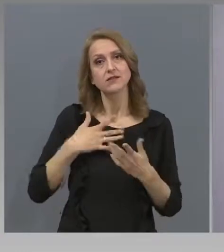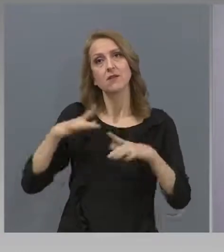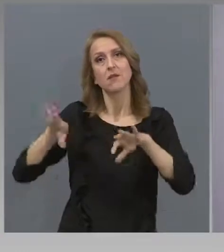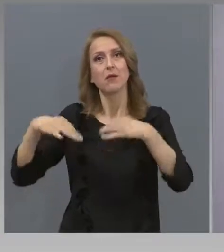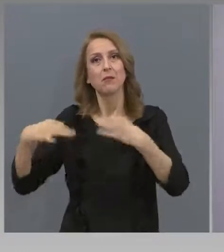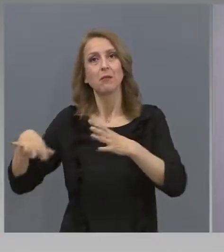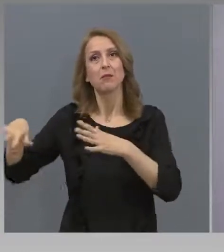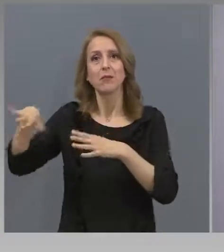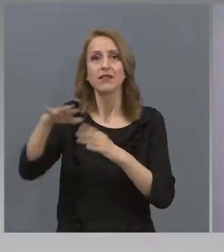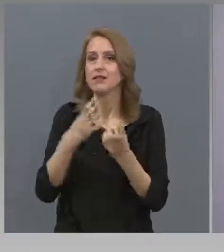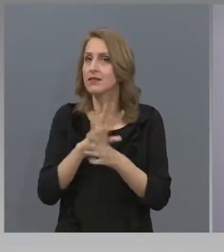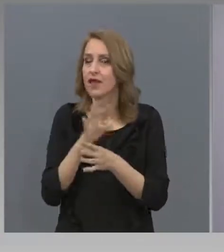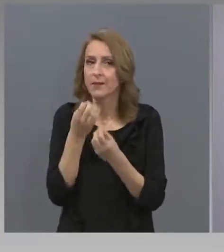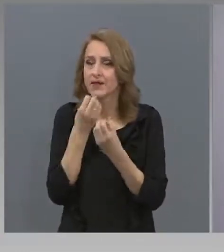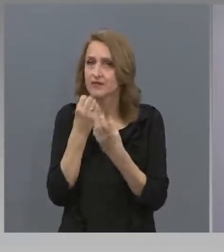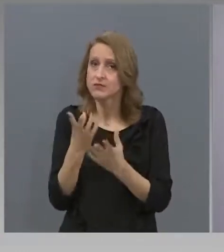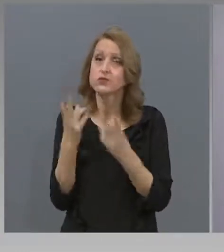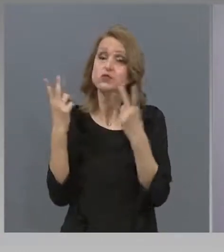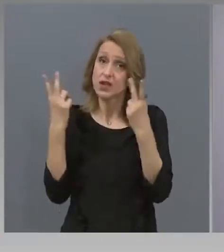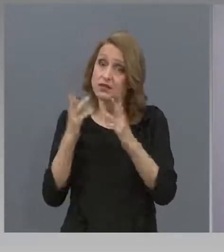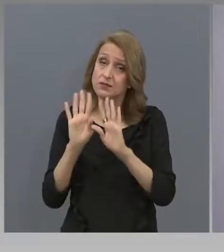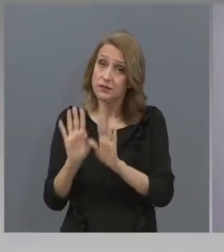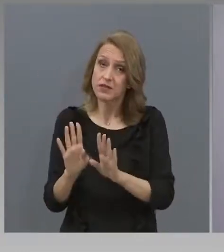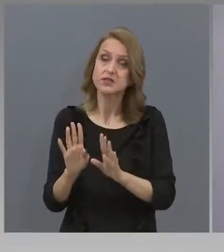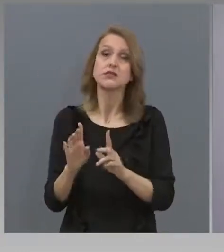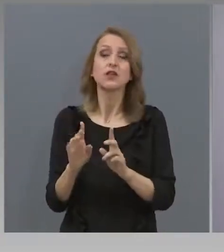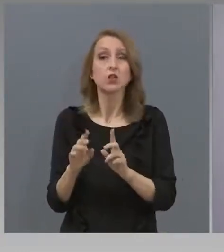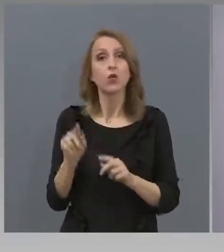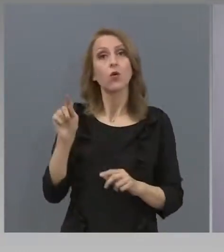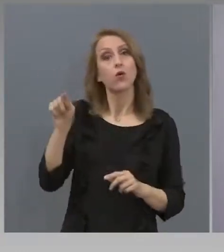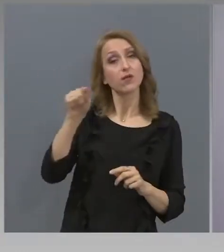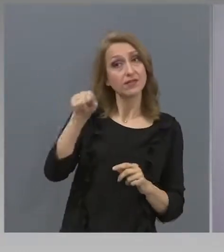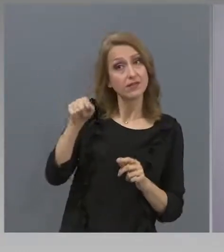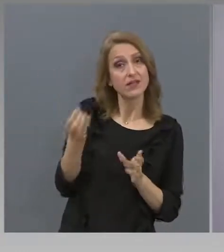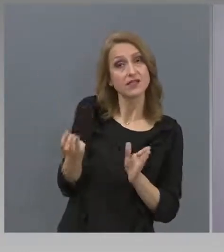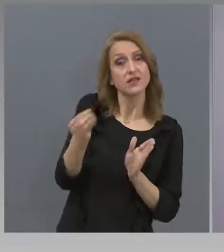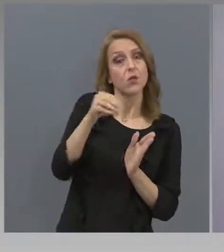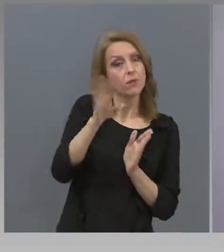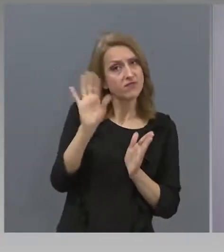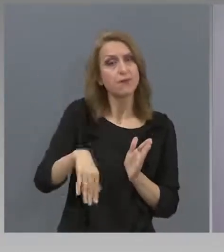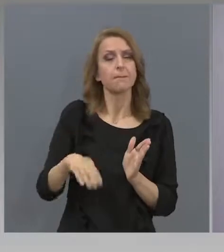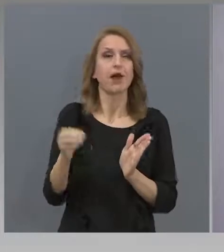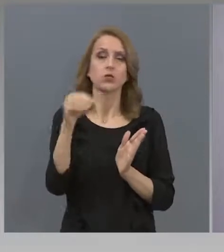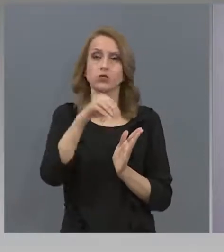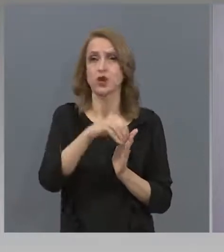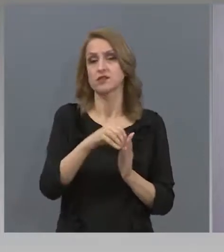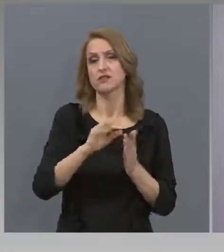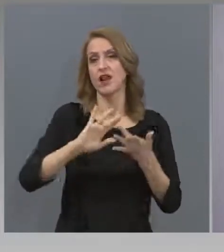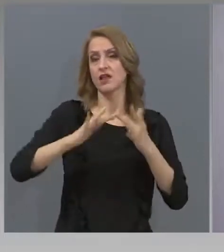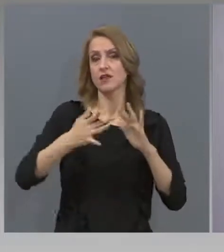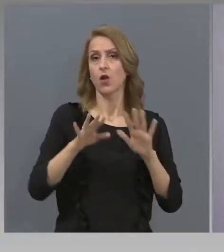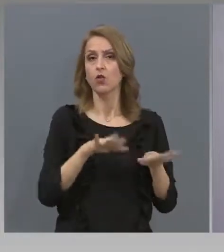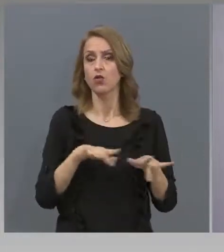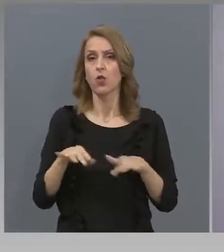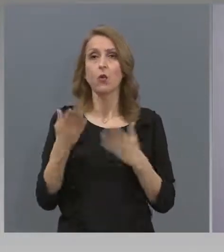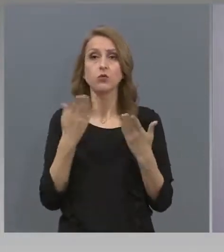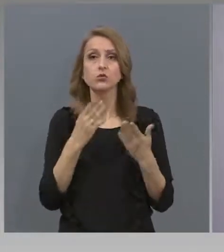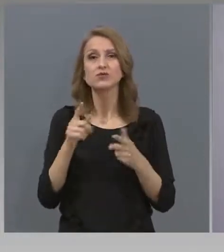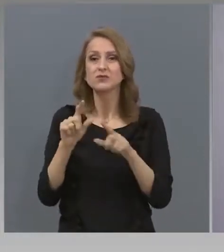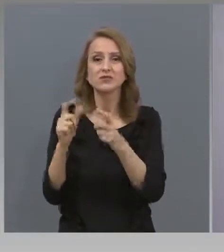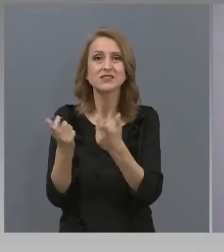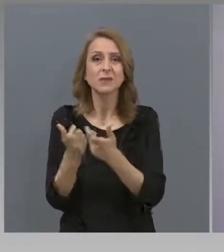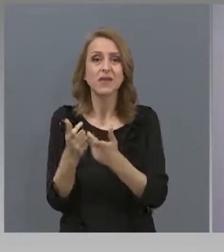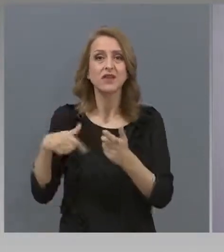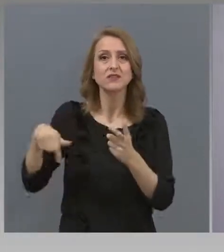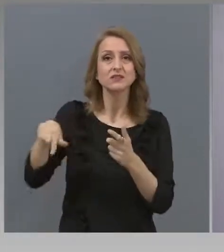тази група, които са участвали в електронното обучение. Заради това, че в семейството може да има по